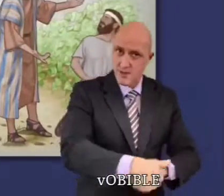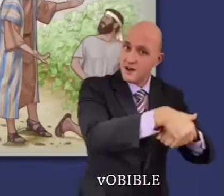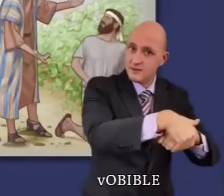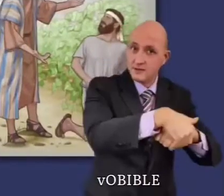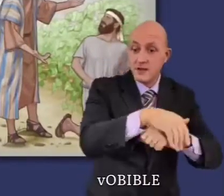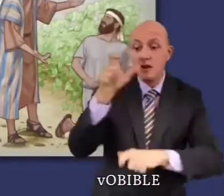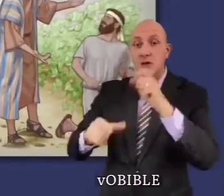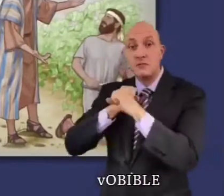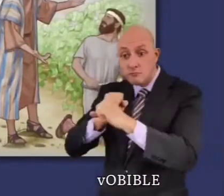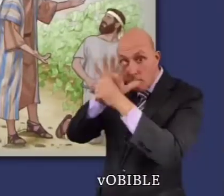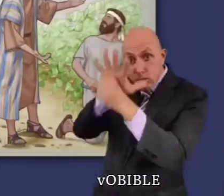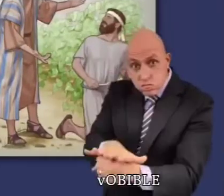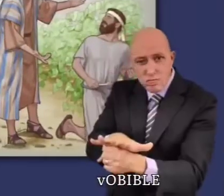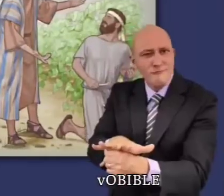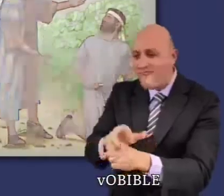salariés.